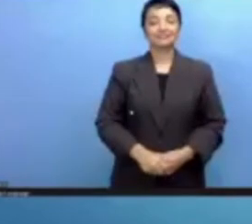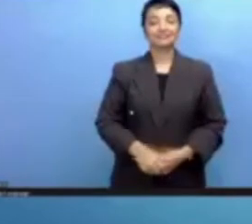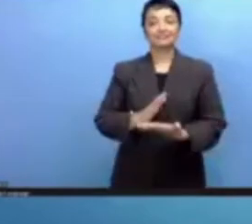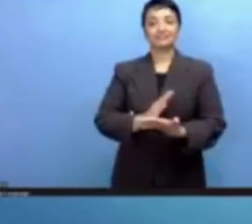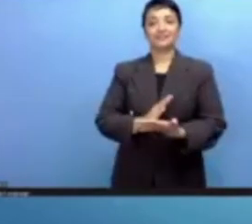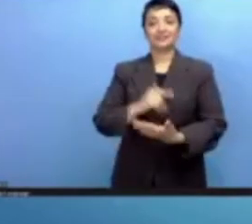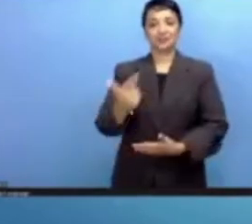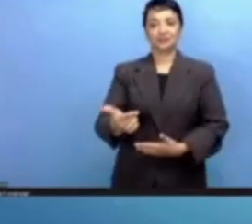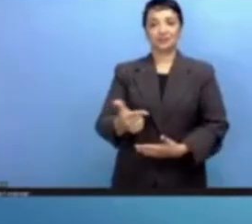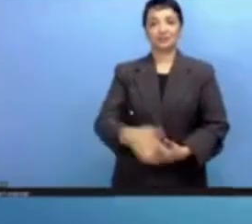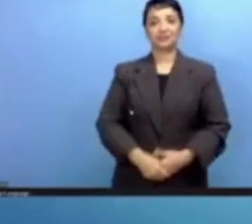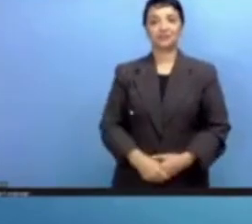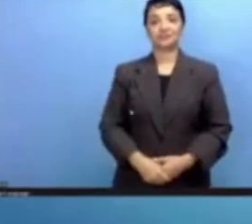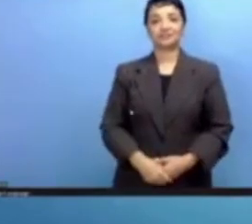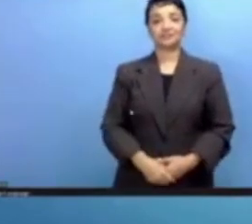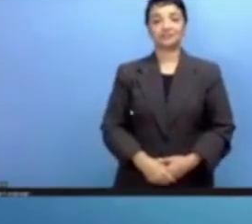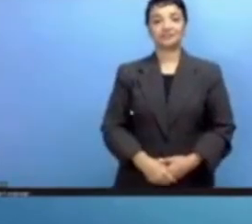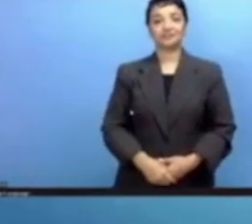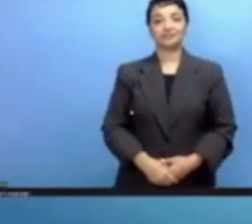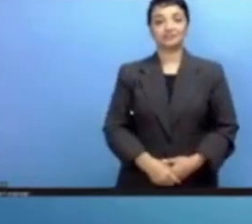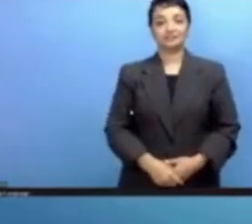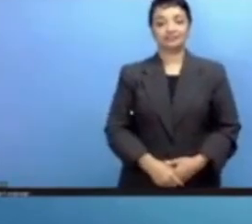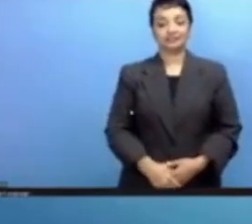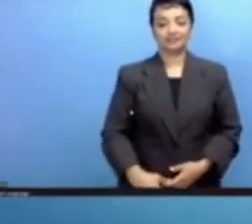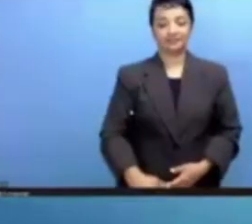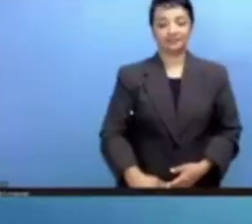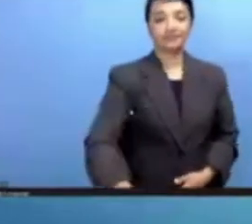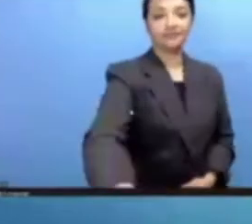مدينتنا الرائعة